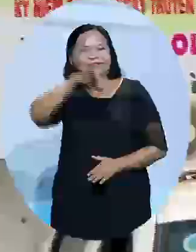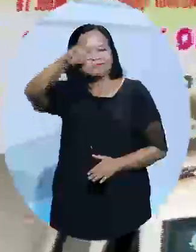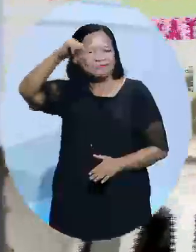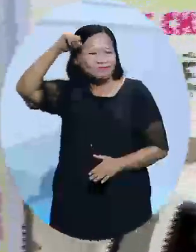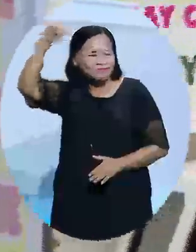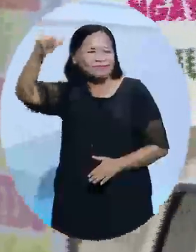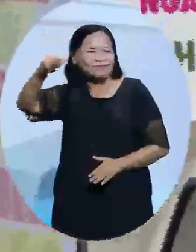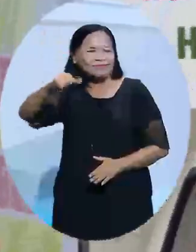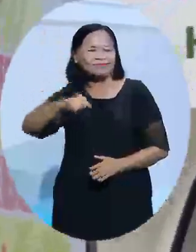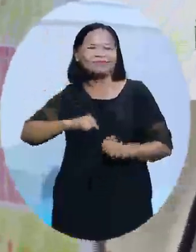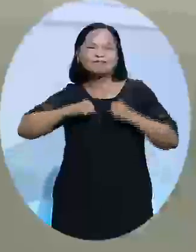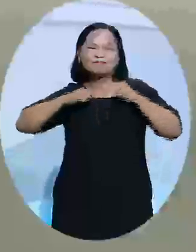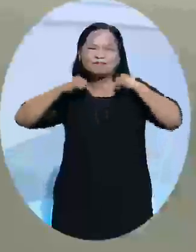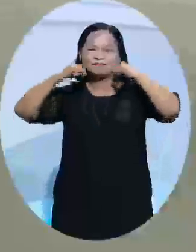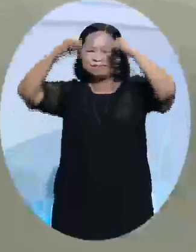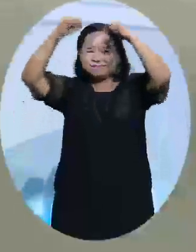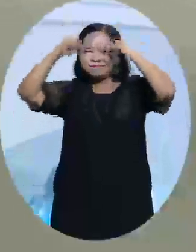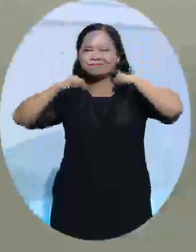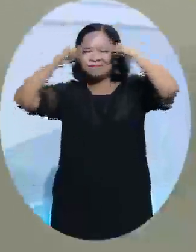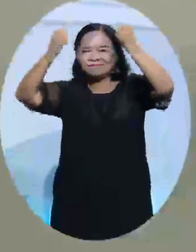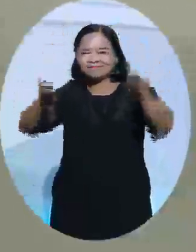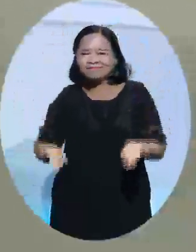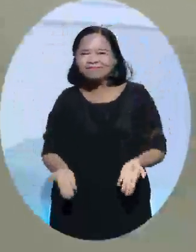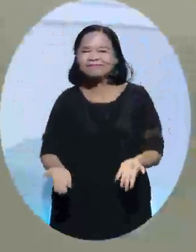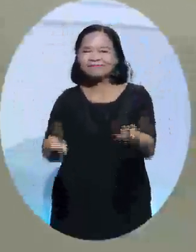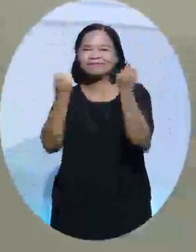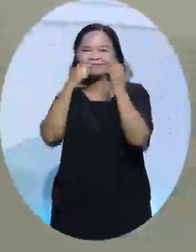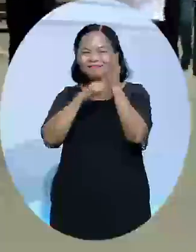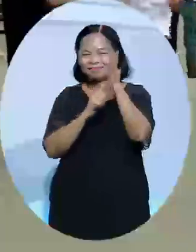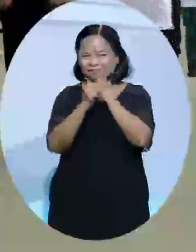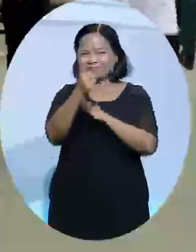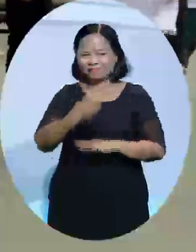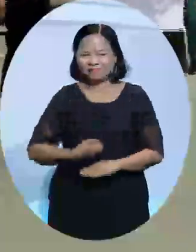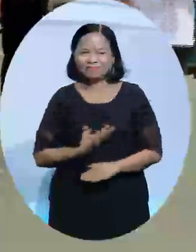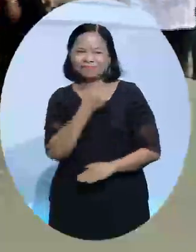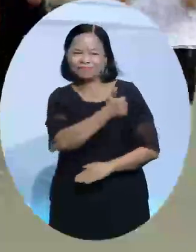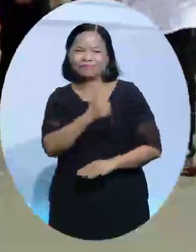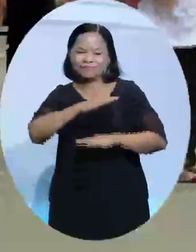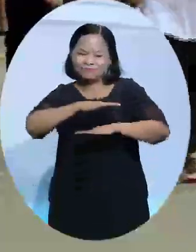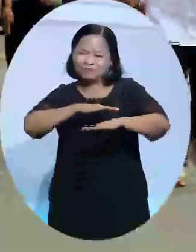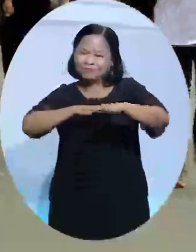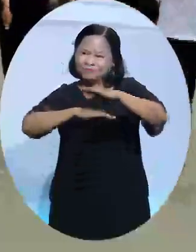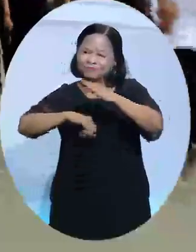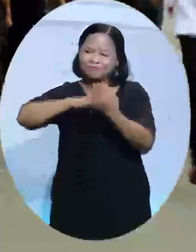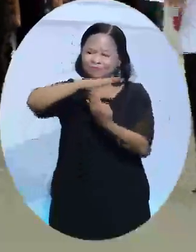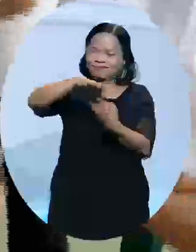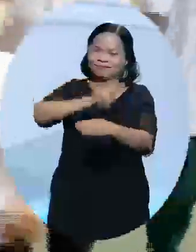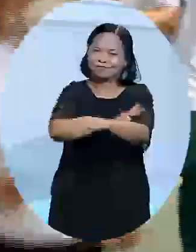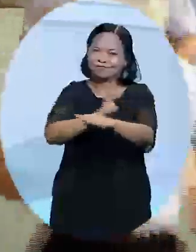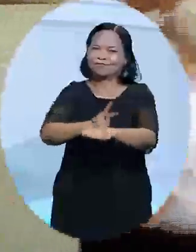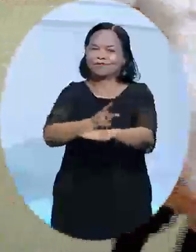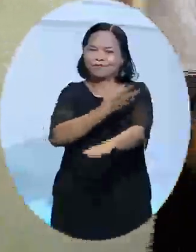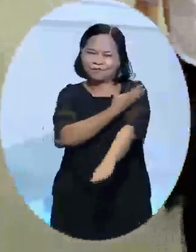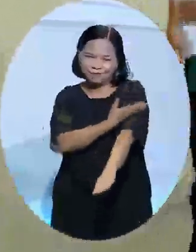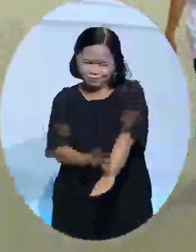tác dụng của luyện tập thể dục thể thao trong việc nâng cao sức khỏe và chất lượng cuộc sống của người dân, xây dựng lối sống và môi trường văn hóa lành mạnh.